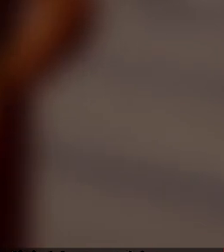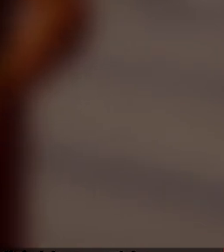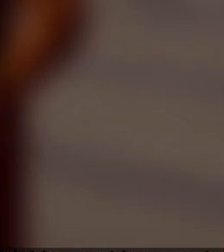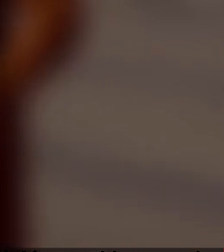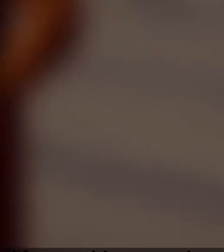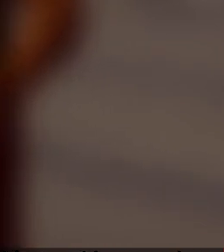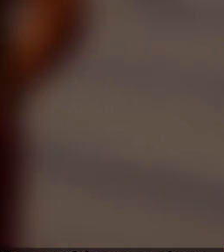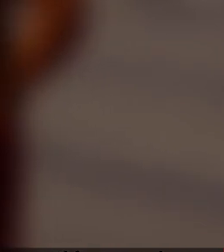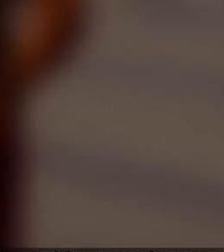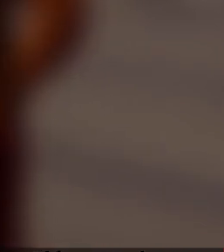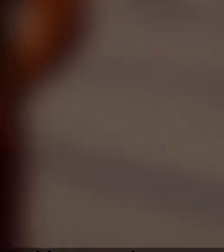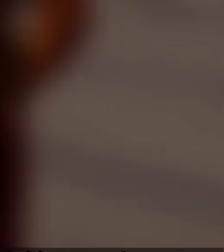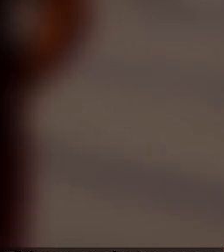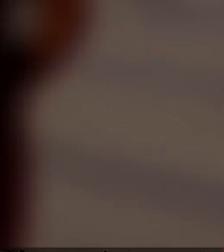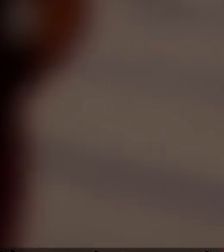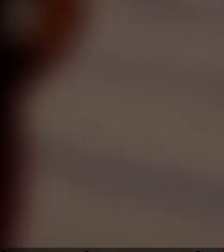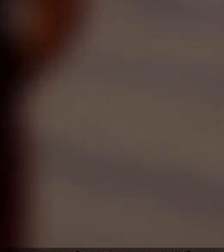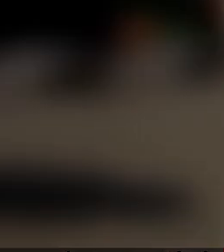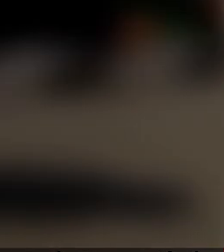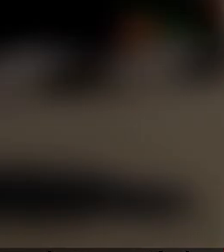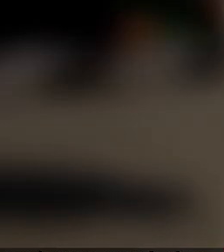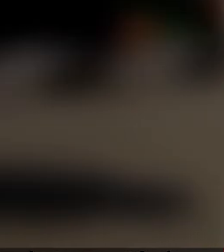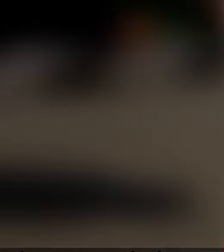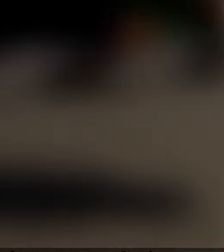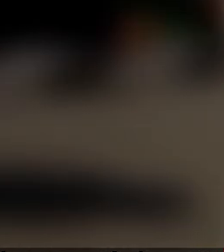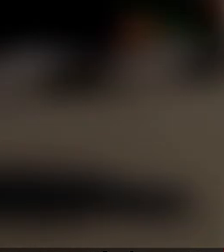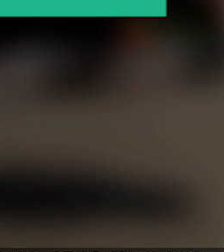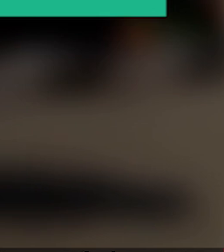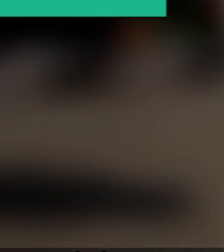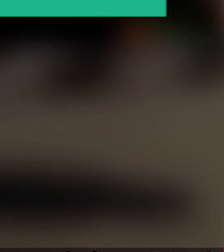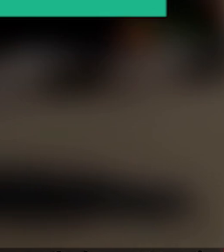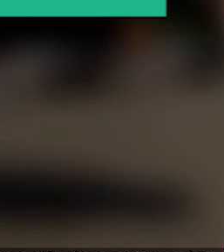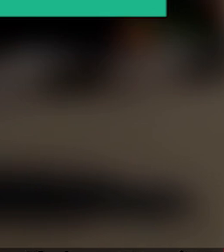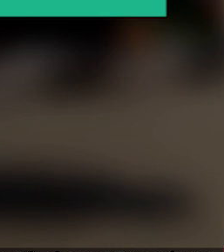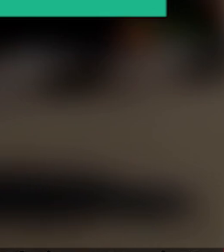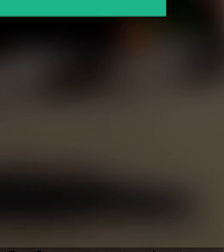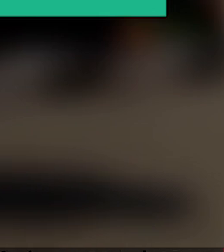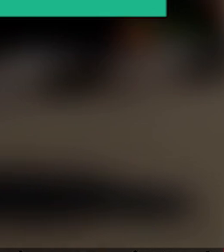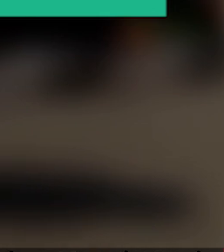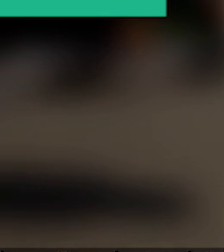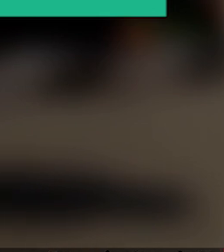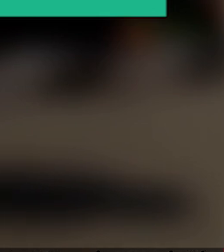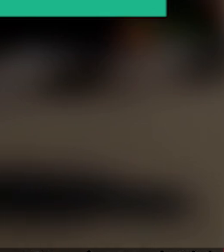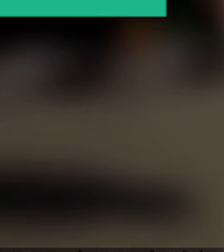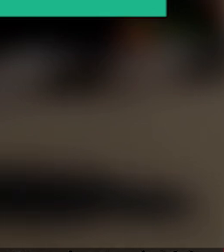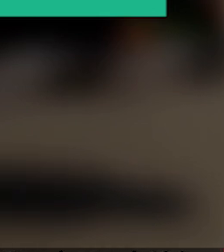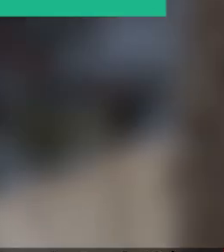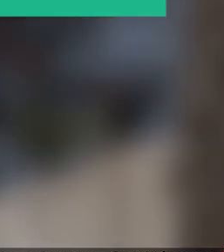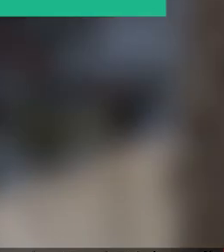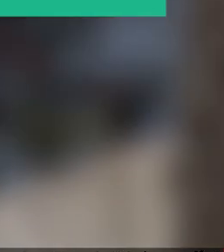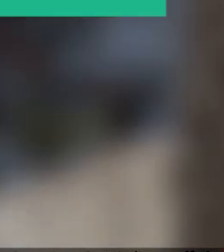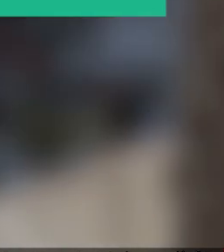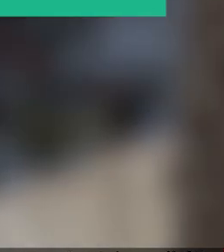nekā pusi no šīs summas veido Eiropas kohēzijas fonda līdzfinansējums. Ceļu pārvadu nodošana eksploatācijā nozīmīgi